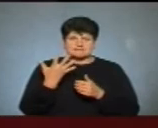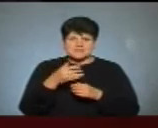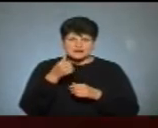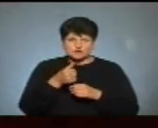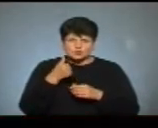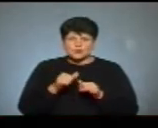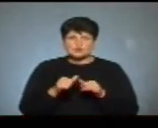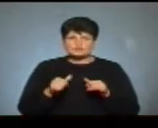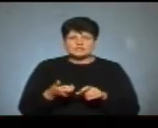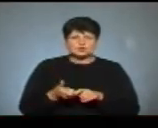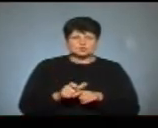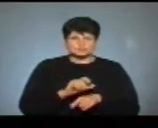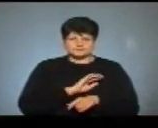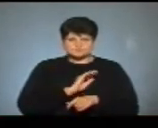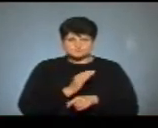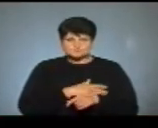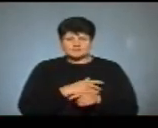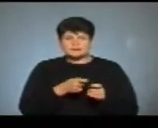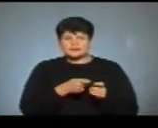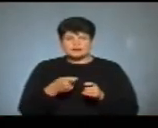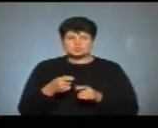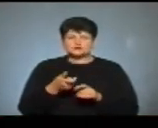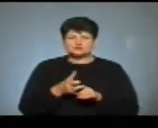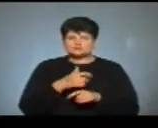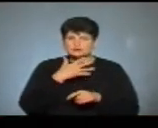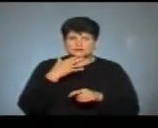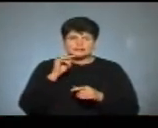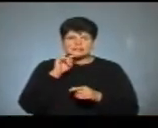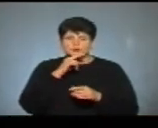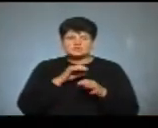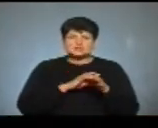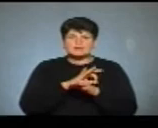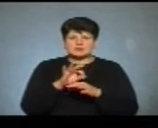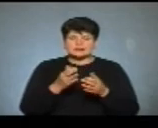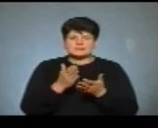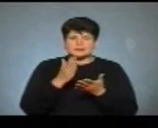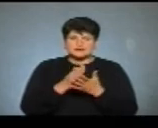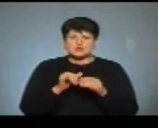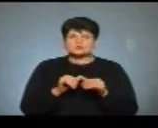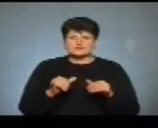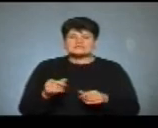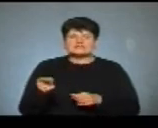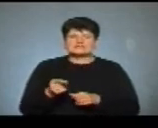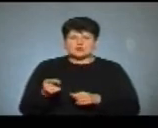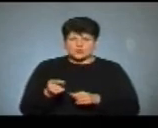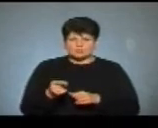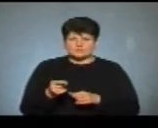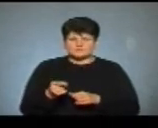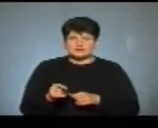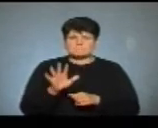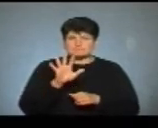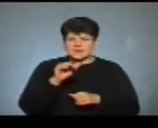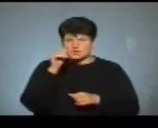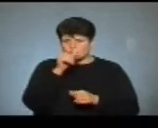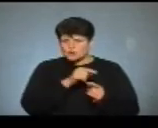розвинулися. Дуже суттєво перетягнули дуже багато економічних проєктів, які мали би розвиватися в Тернополі. П'ять